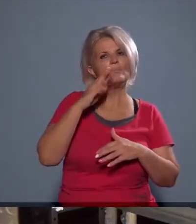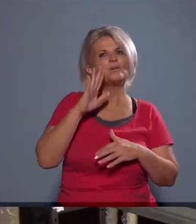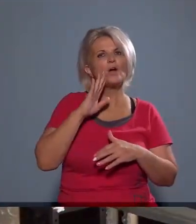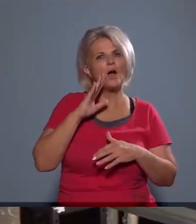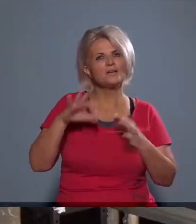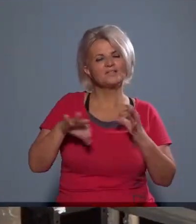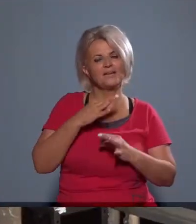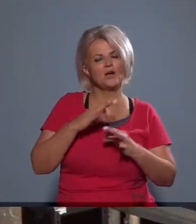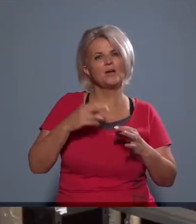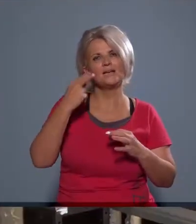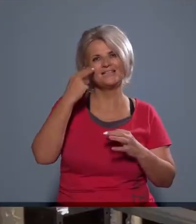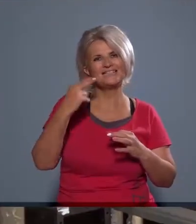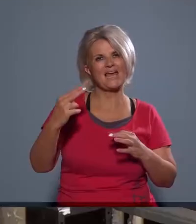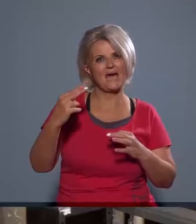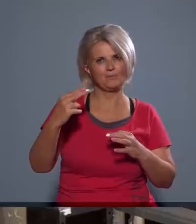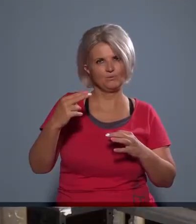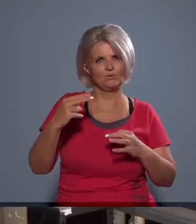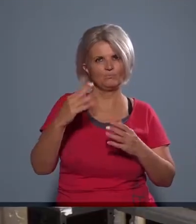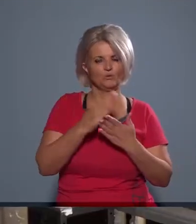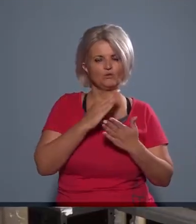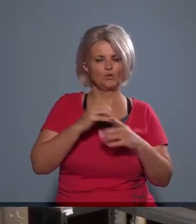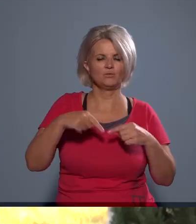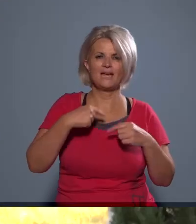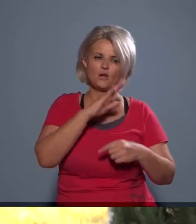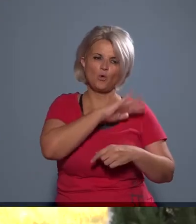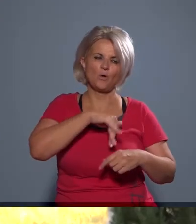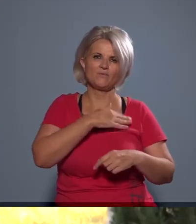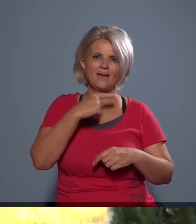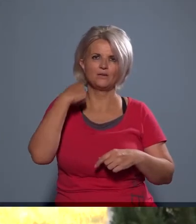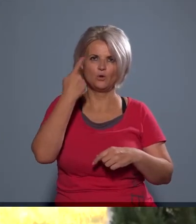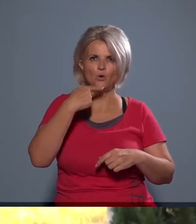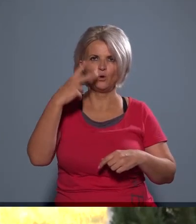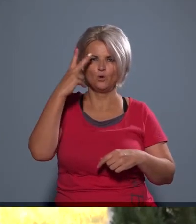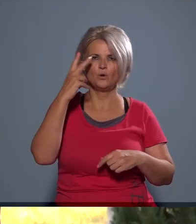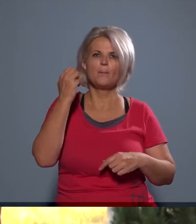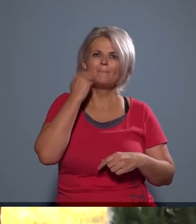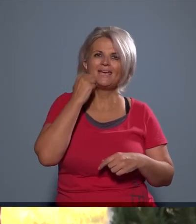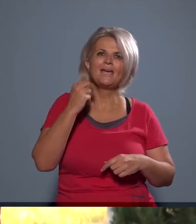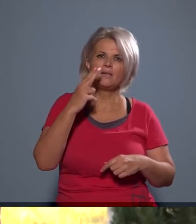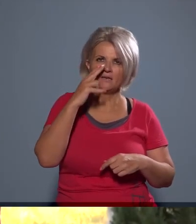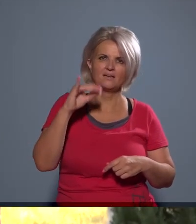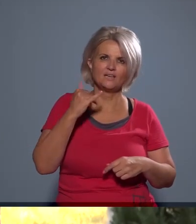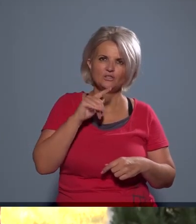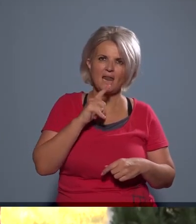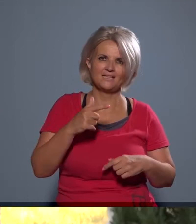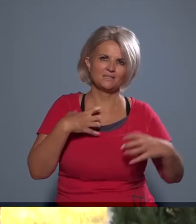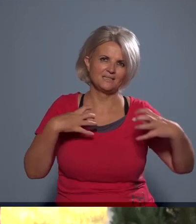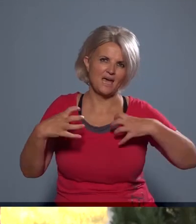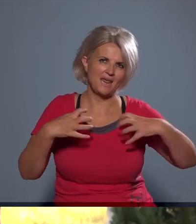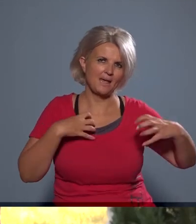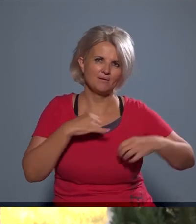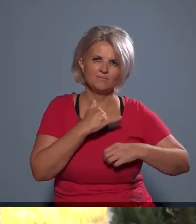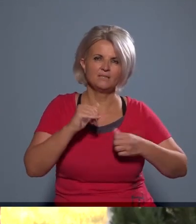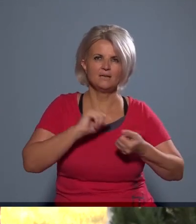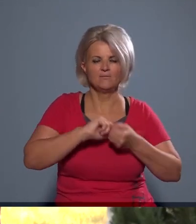háttérben a babrazenekar szól, akik a szerb műsort adját, utána a horvátok, az örmények is föl fognak lépni, minden évben